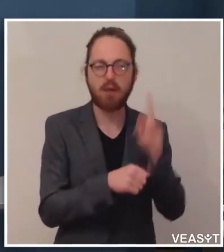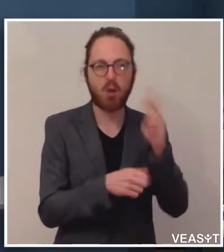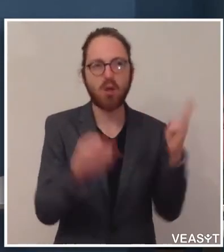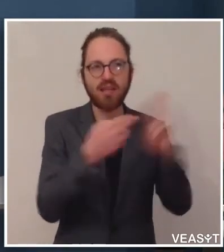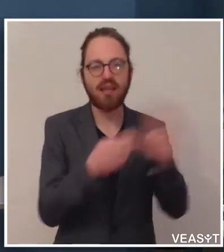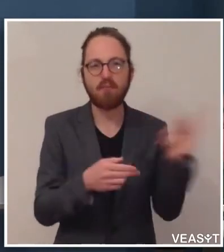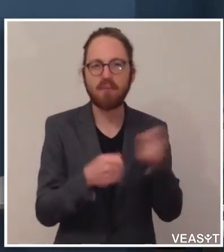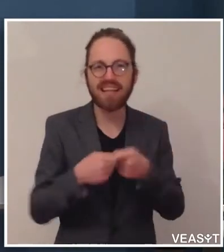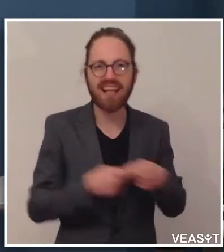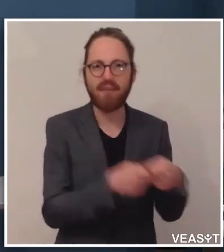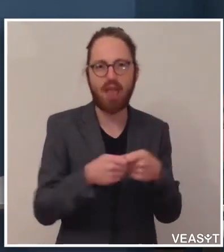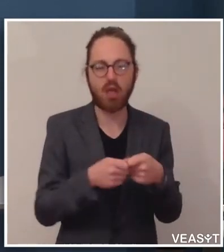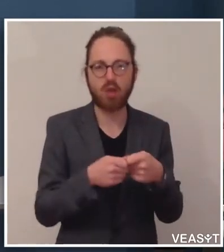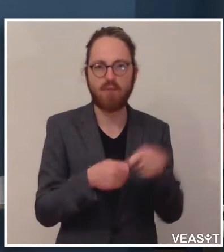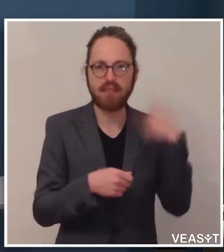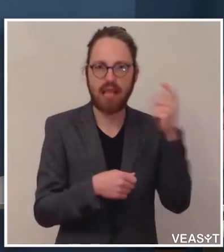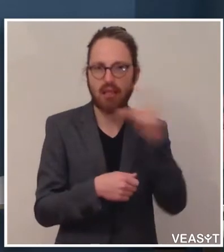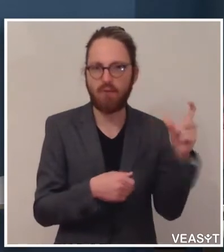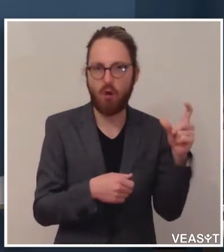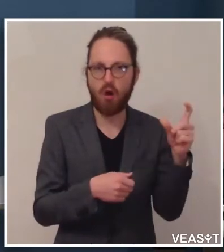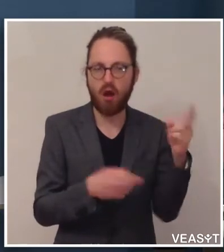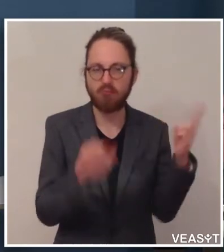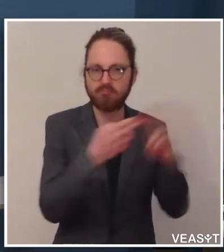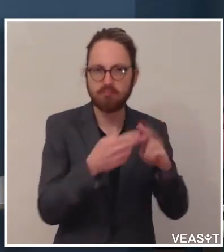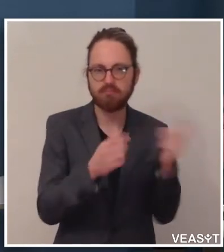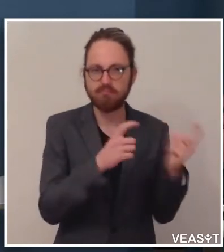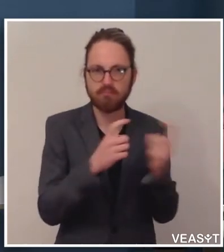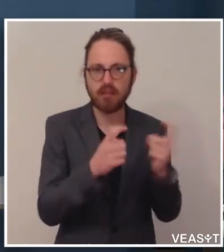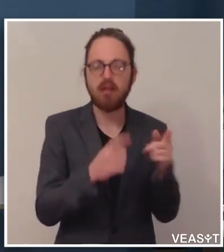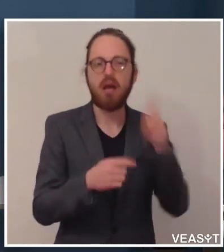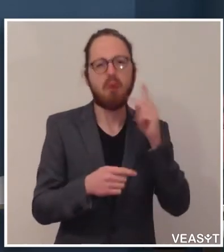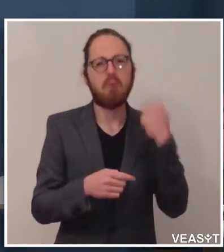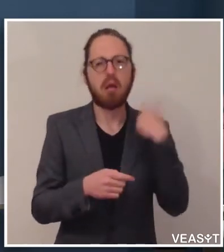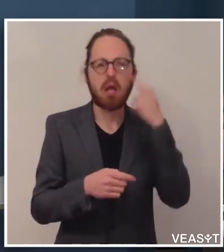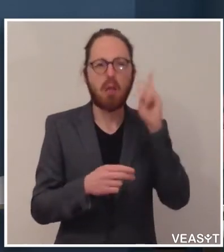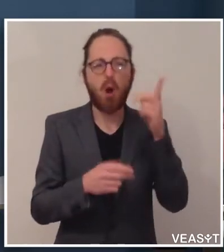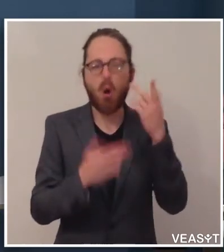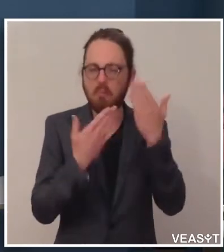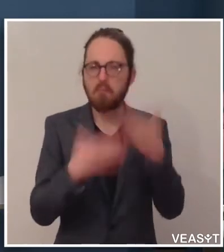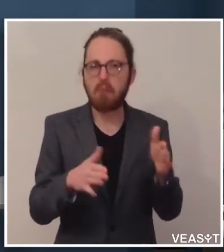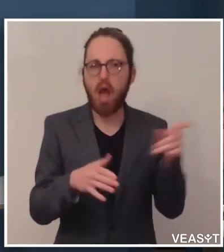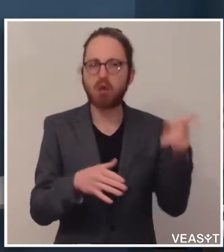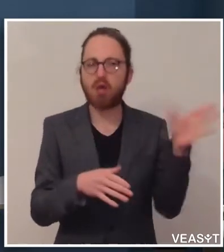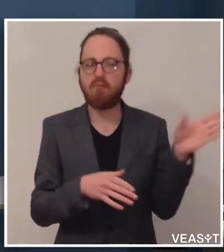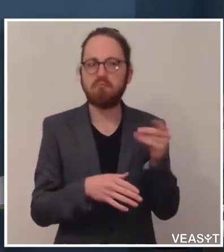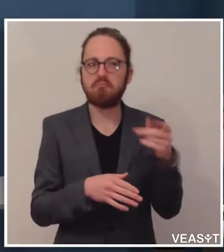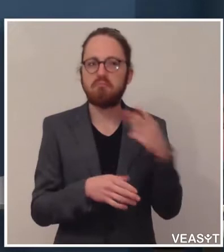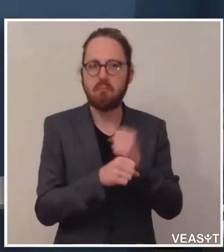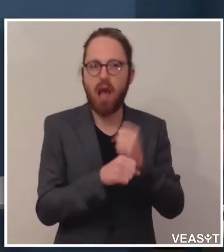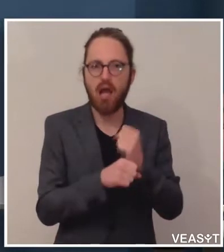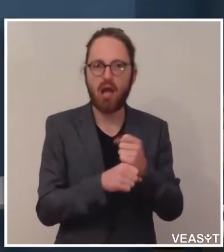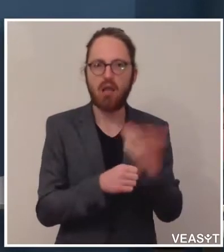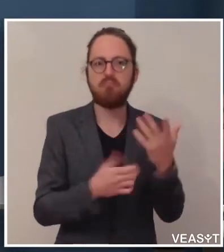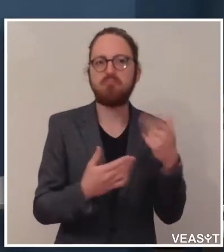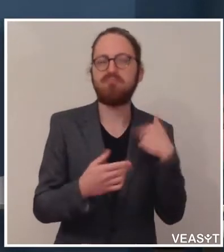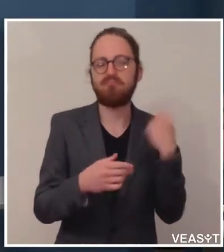dazu geben. Wie gesagt, ich höre auch sehr viel, dass die Bereitschaft besteht, das zu machen. Und wir würden uns, glaube ich, auch sehr